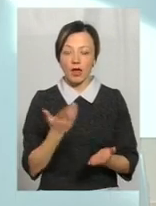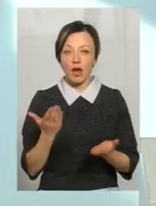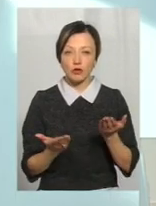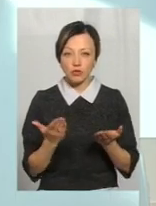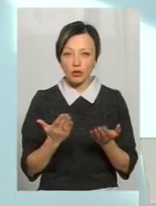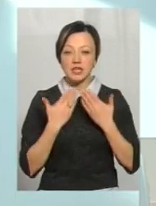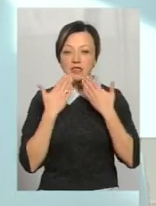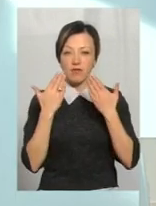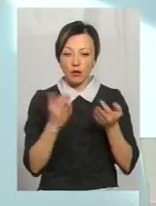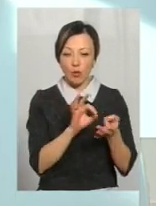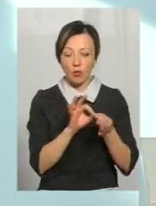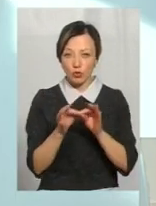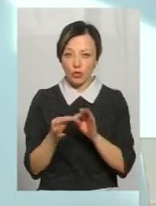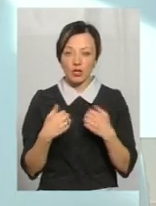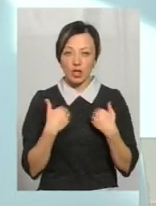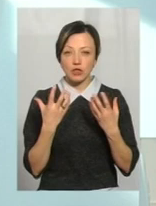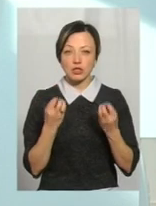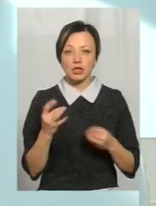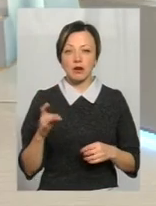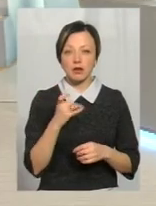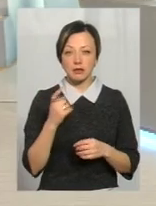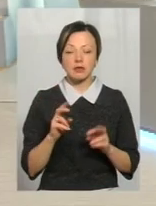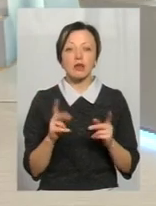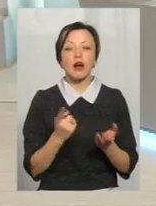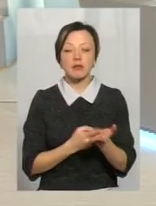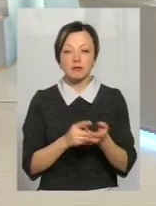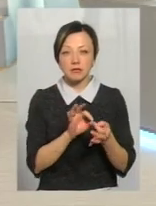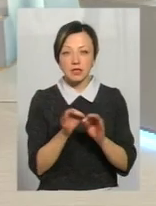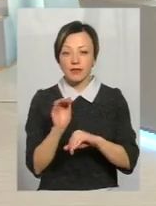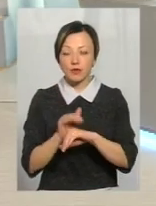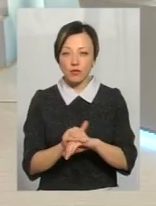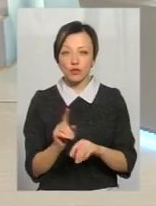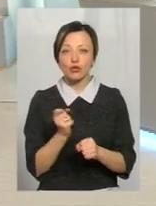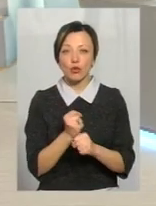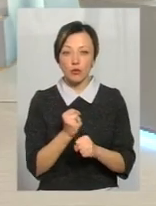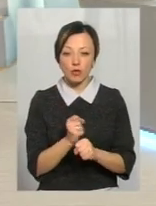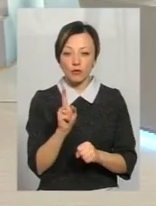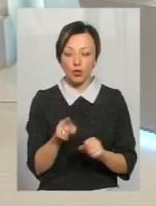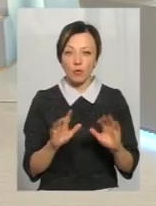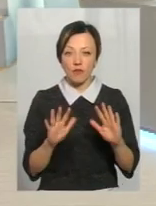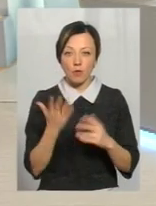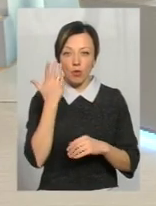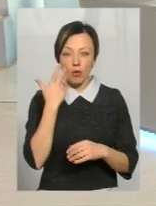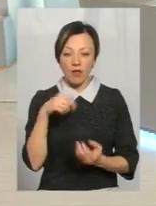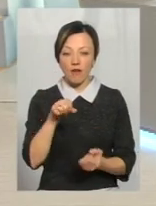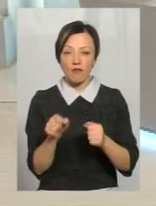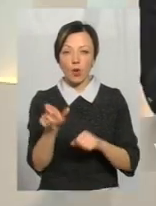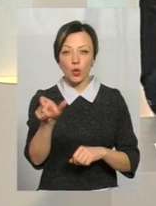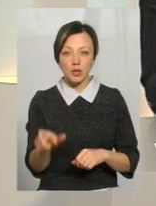звернення обґрунтоване, я ще раз наголошую. Добре, а як його обґрунтувати, як зафіксувати, що робити у тому випадку, коли водій